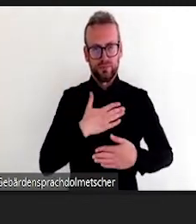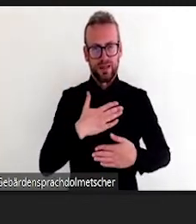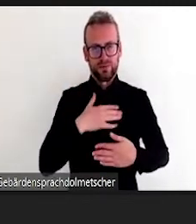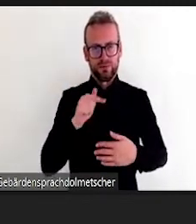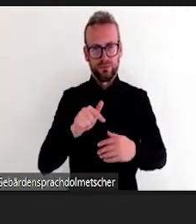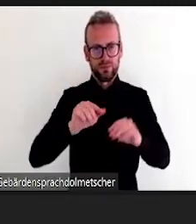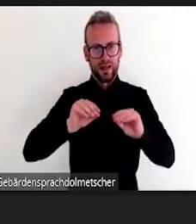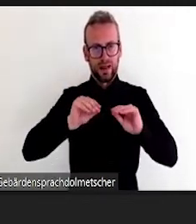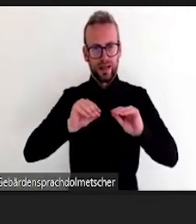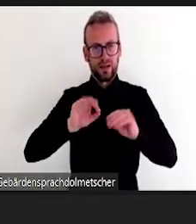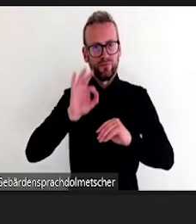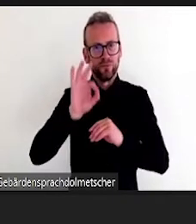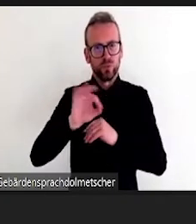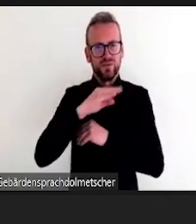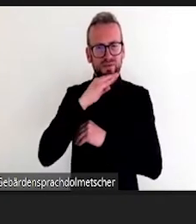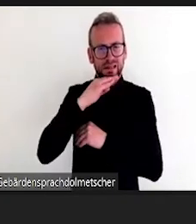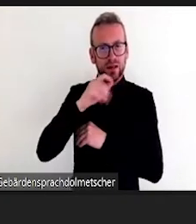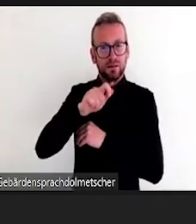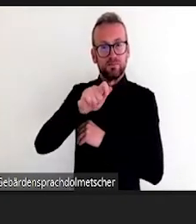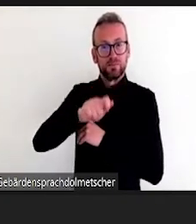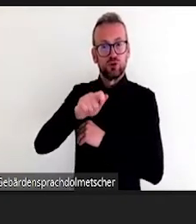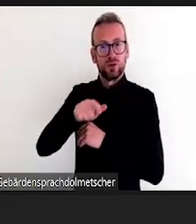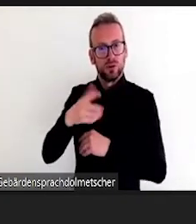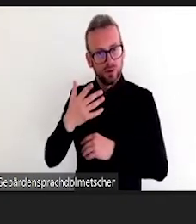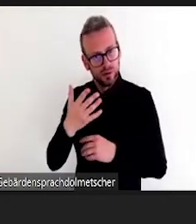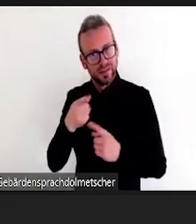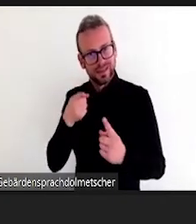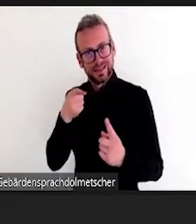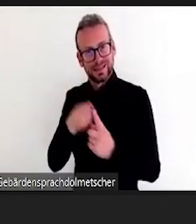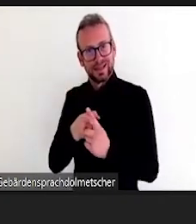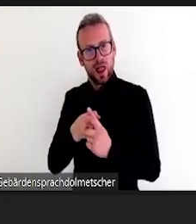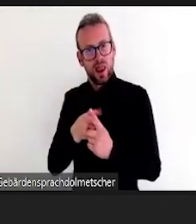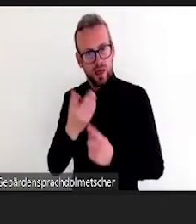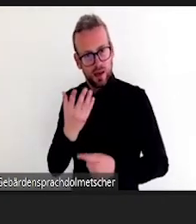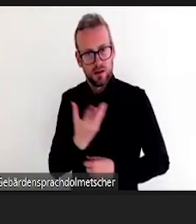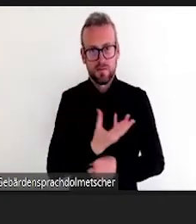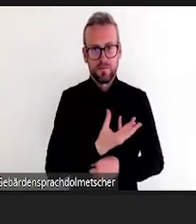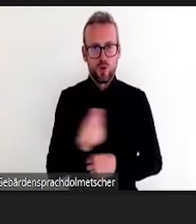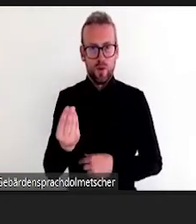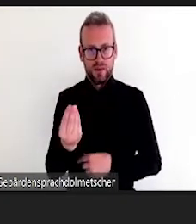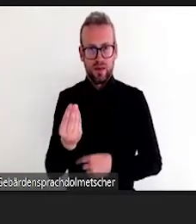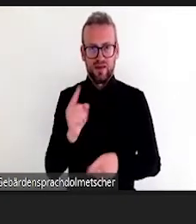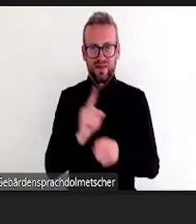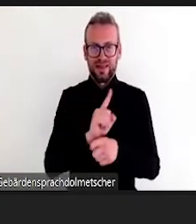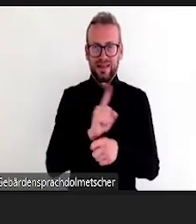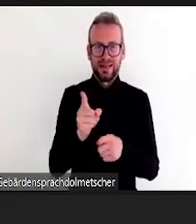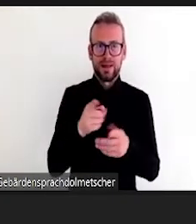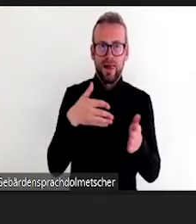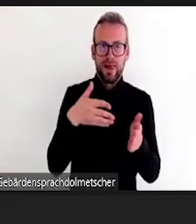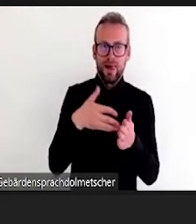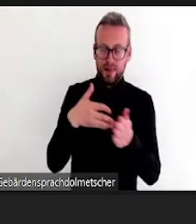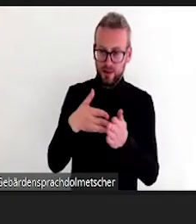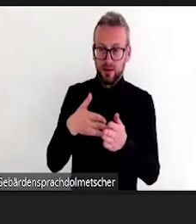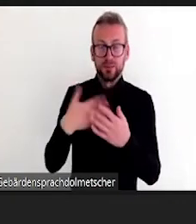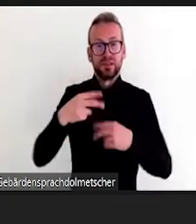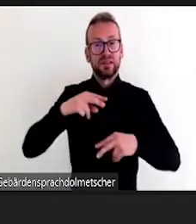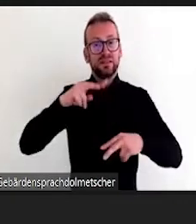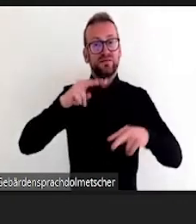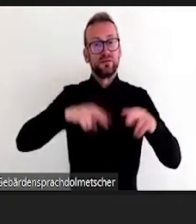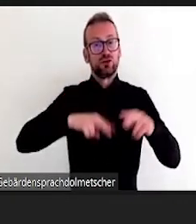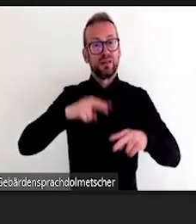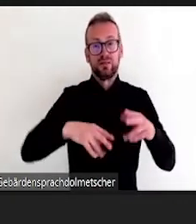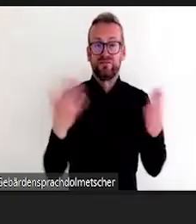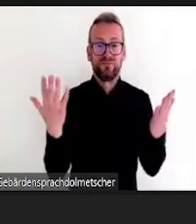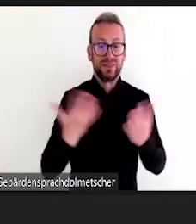mit relativ wenig Aufwand eine größte Heterogenität ansprechen. Damit ermöglichen wir größere Teilhabe und Barrierefreiheit.